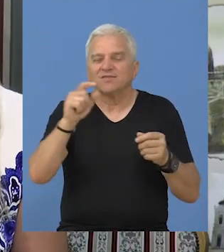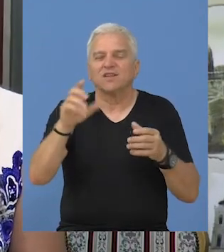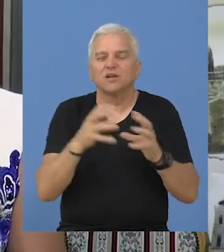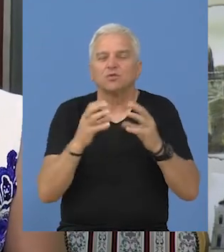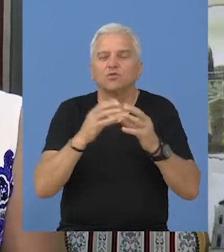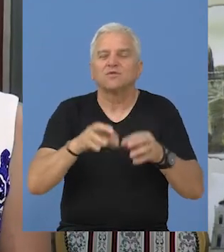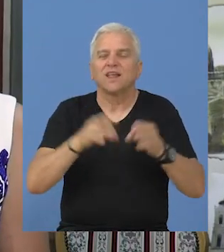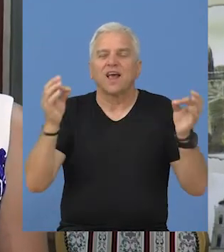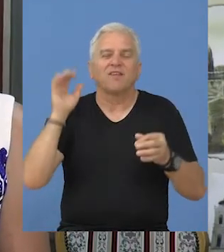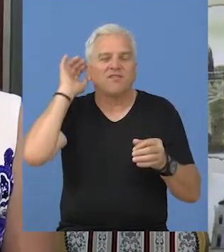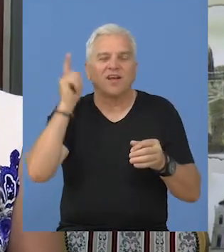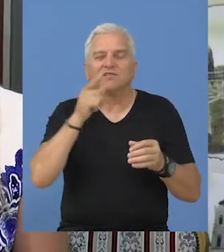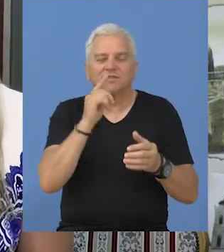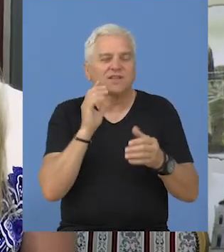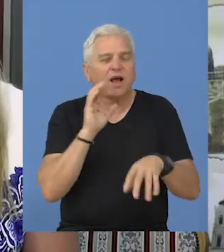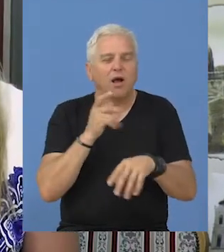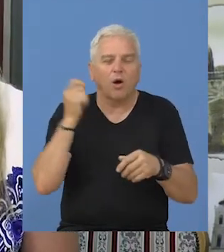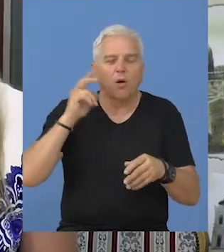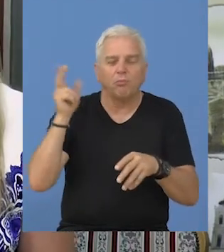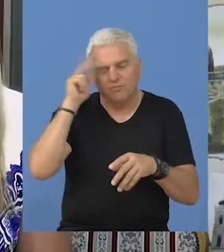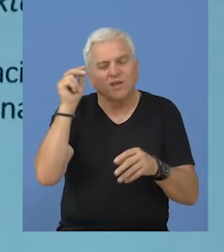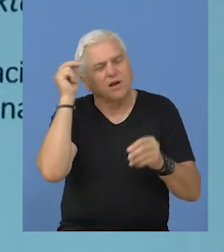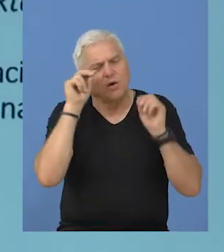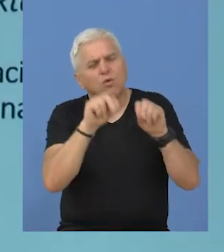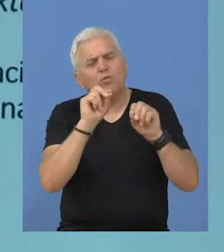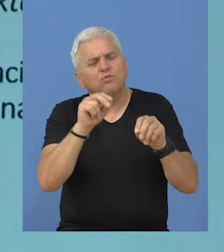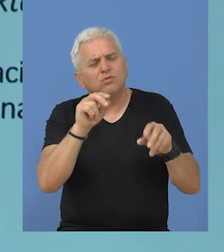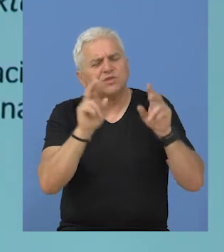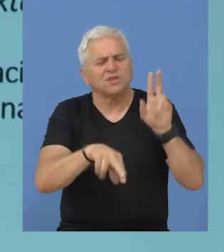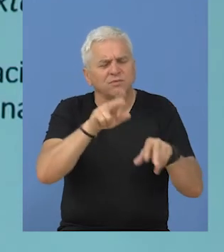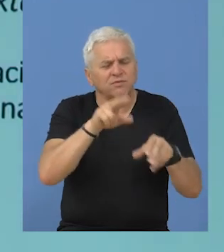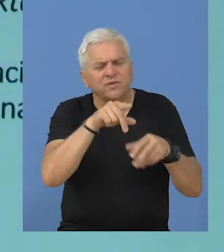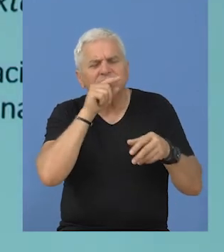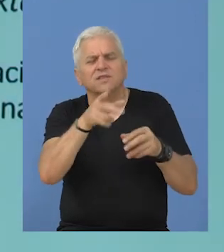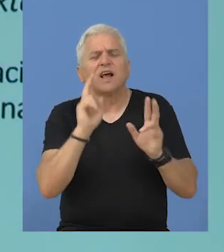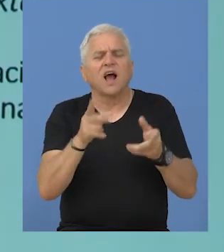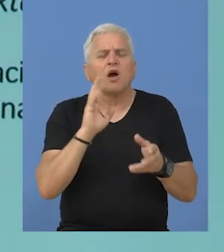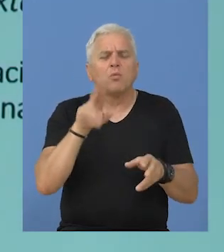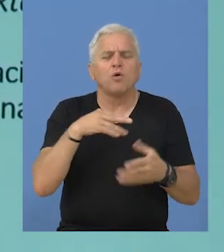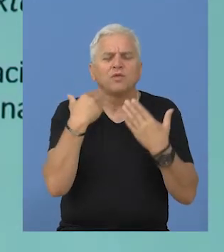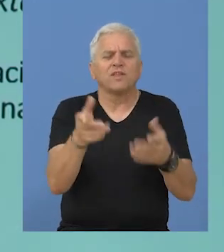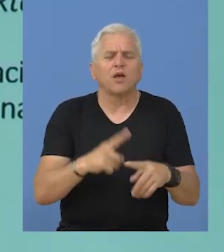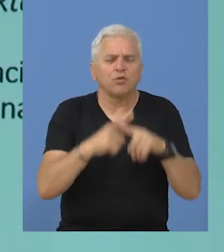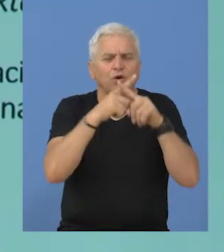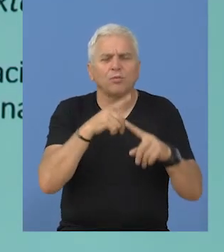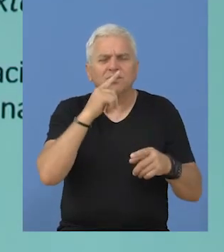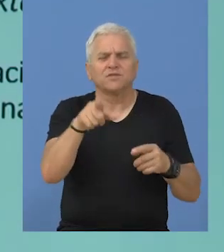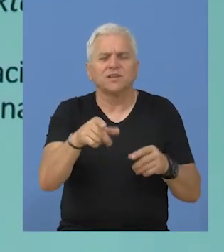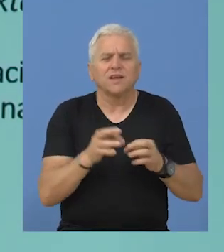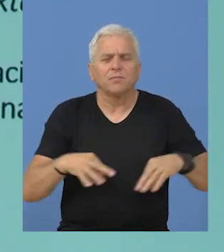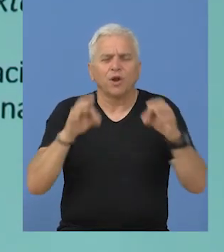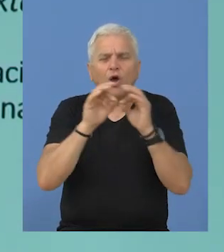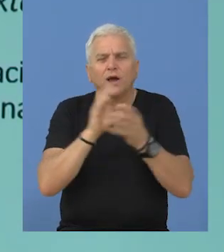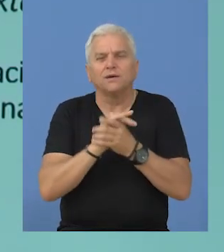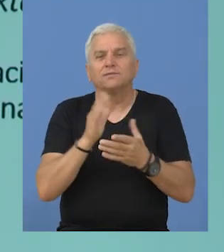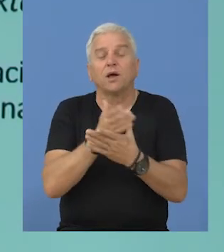društva, tako i kod javnih vlasti, da se neko baš bavi tom temom da edukuje predstavnike organizacije na koji način mogu da daju svoj doprinos kod